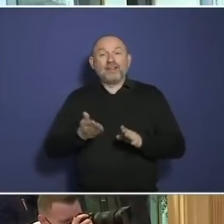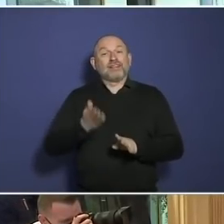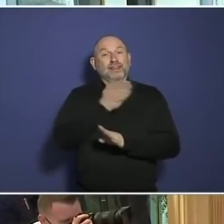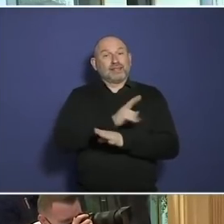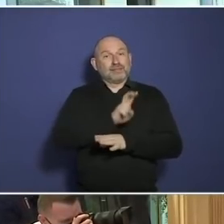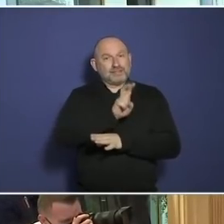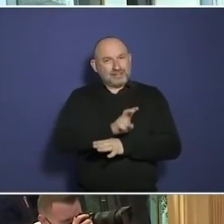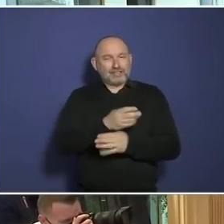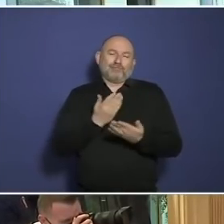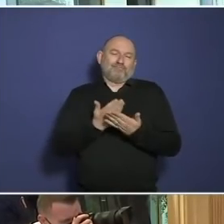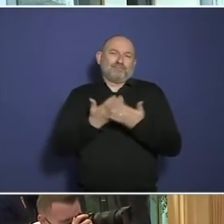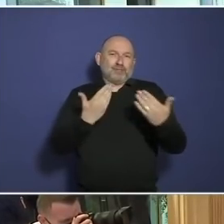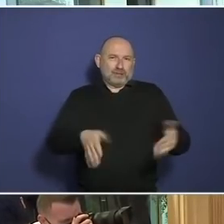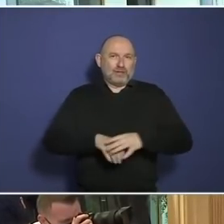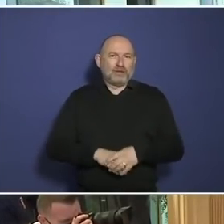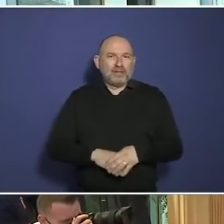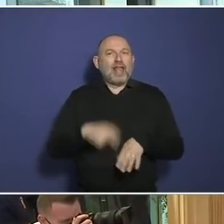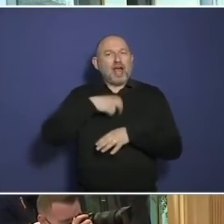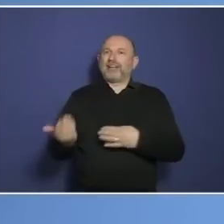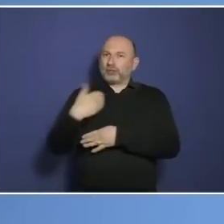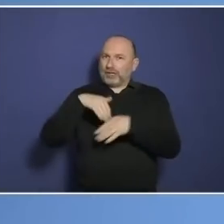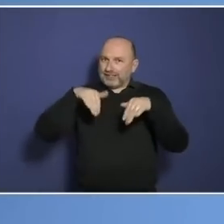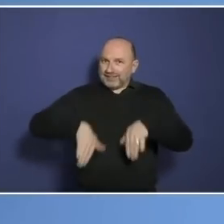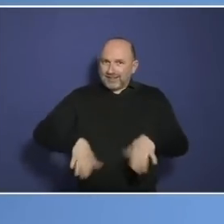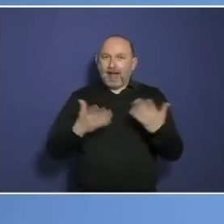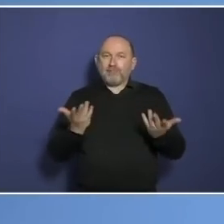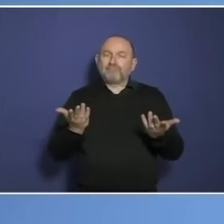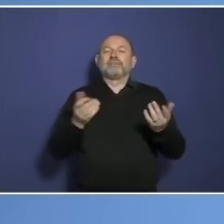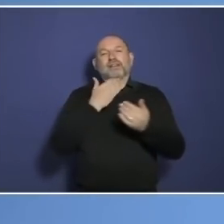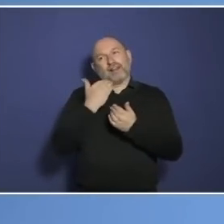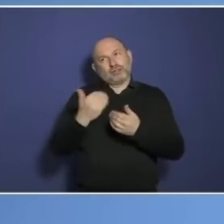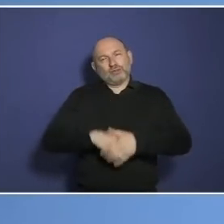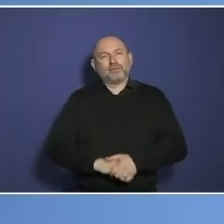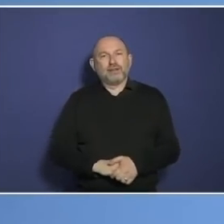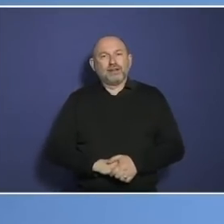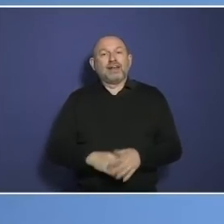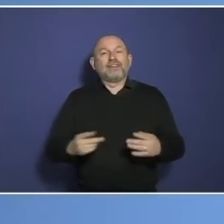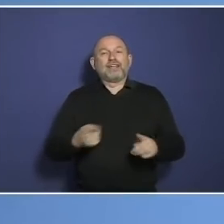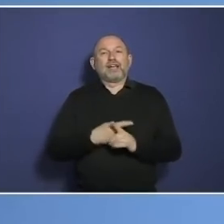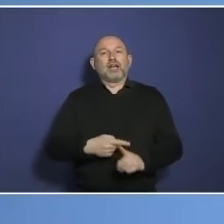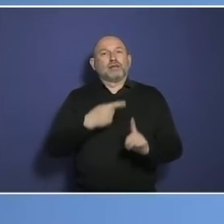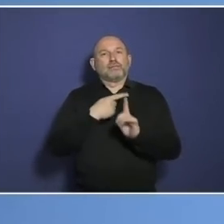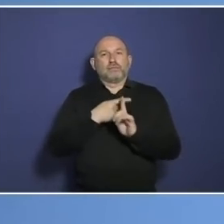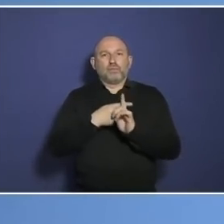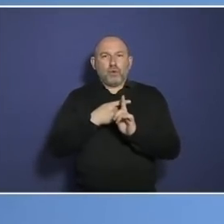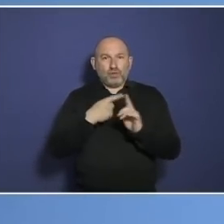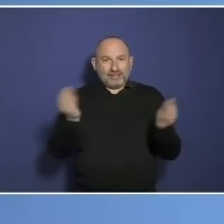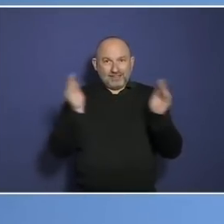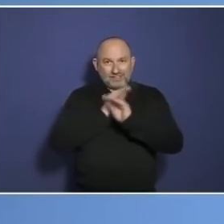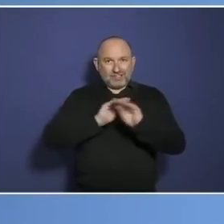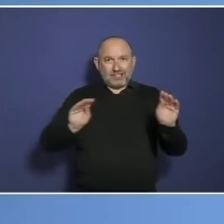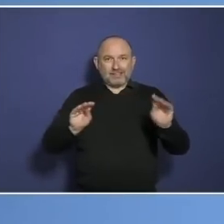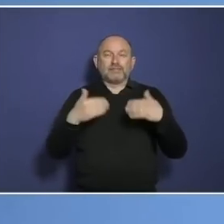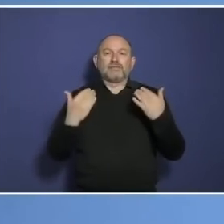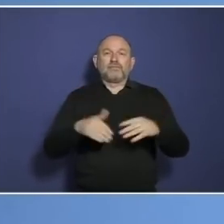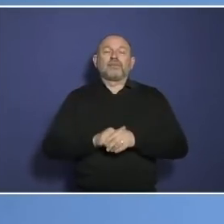sich ist. Da macht es doch viel mehr Spaß. Ich fange mal mit der positiven Nachricht an. Die Fallzahlen